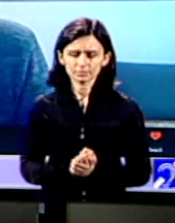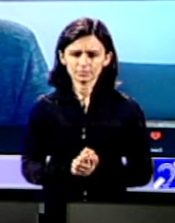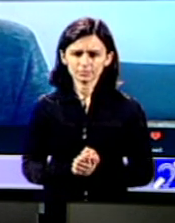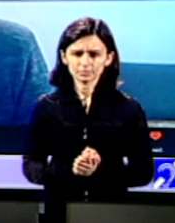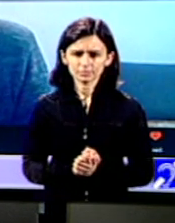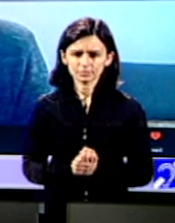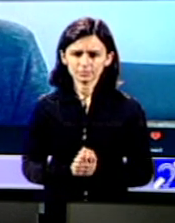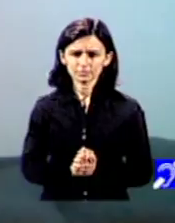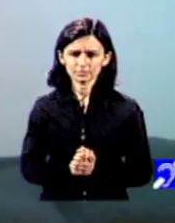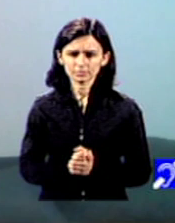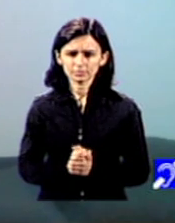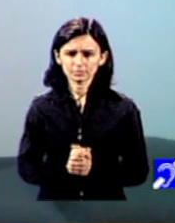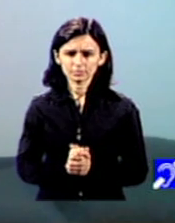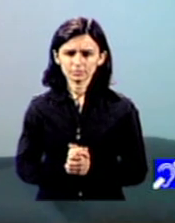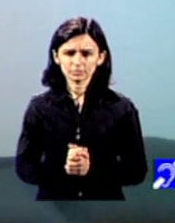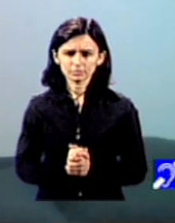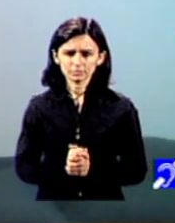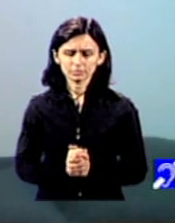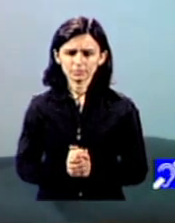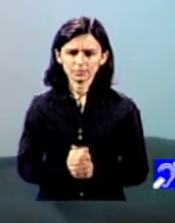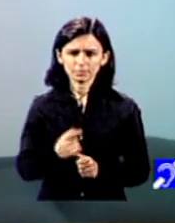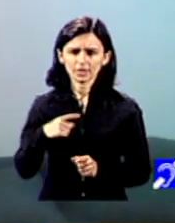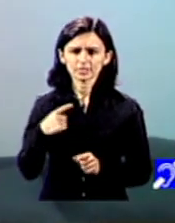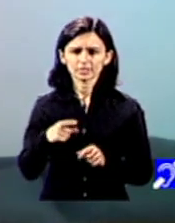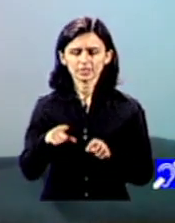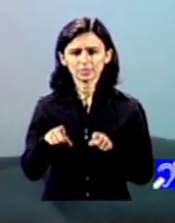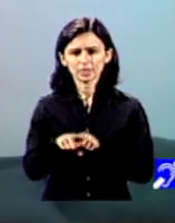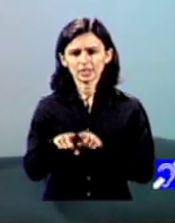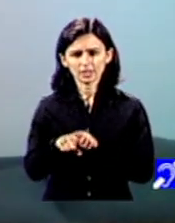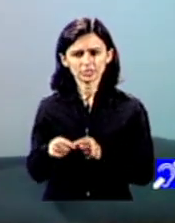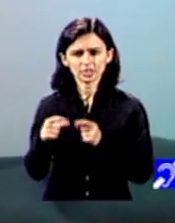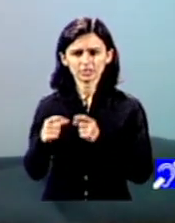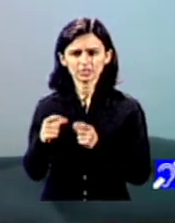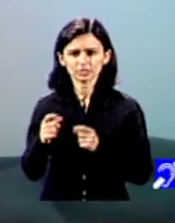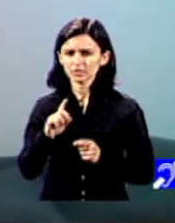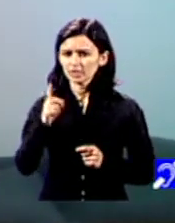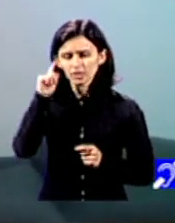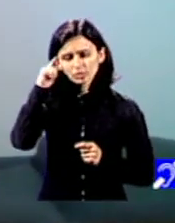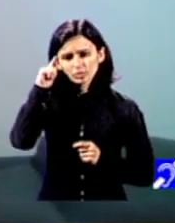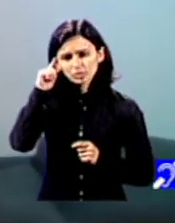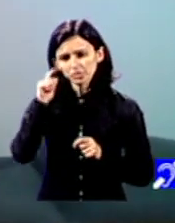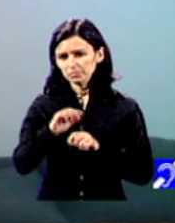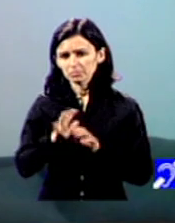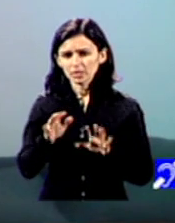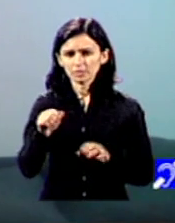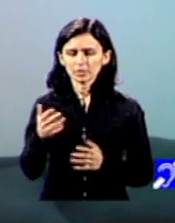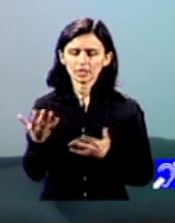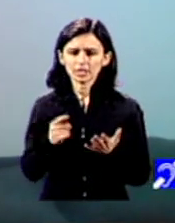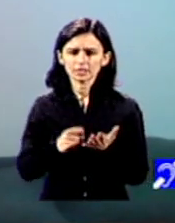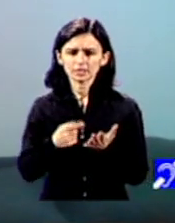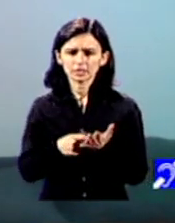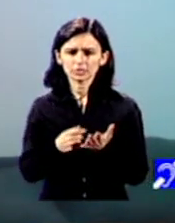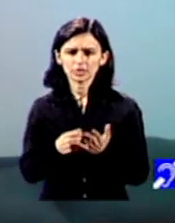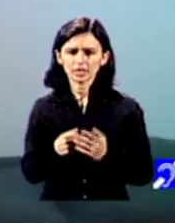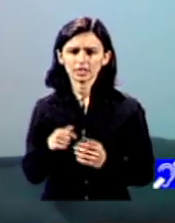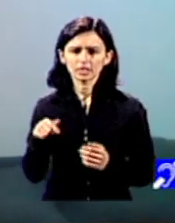încă suntem încă suntem în acel limbi chiar când nu cunosc pe nimeni care să fie apelat deja la această procedură nu știu mi se